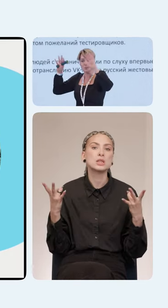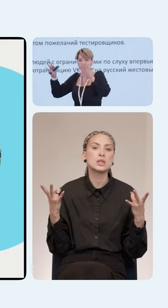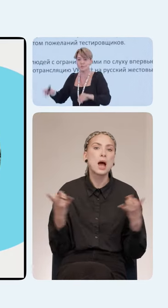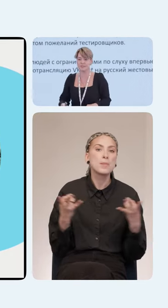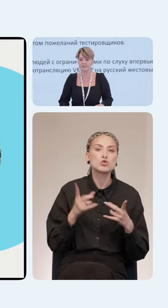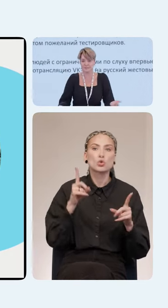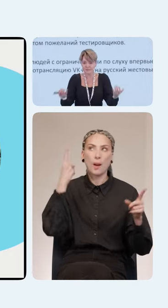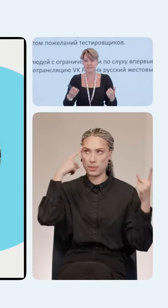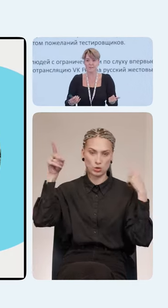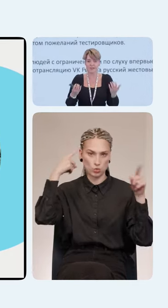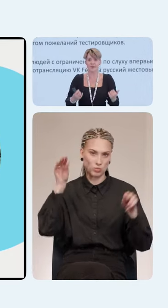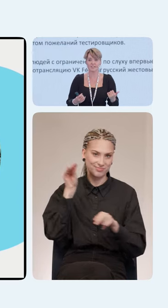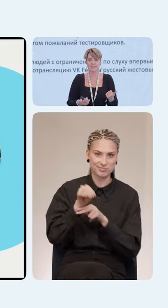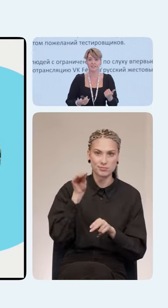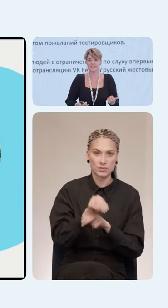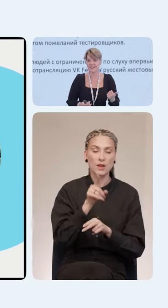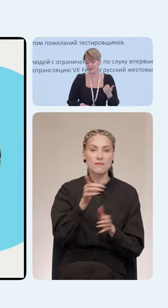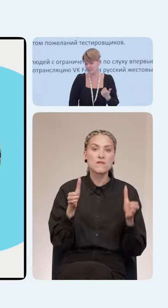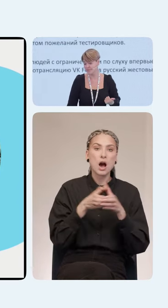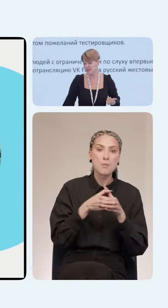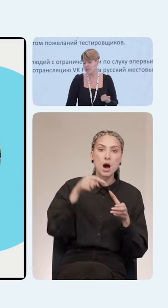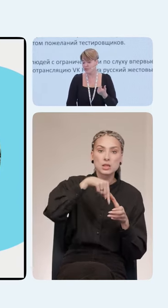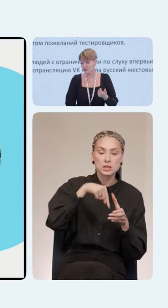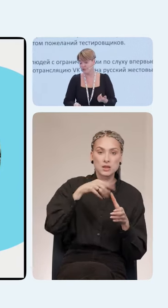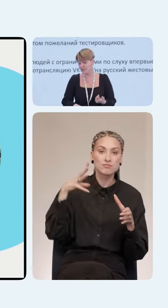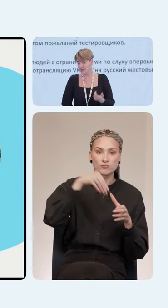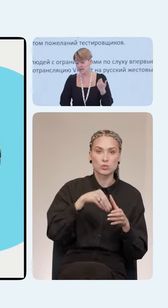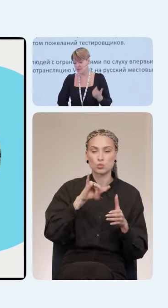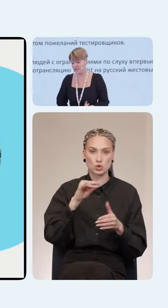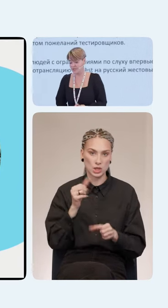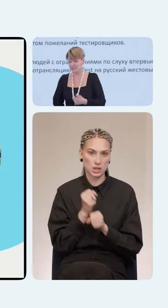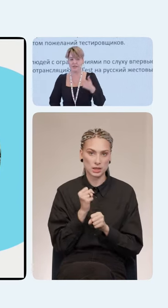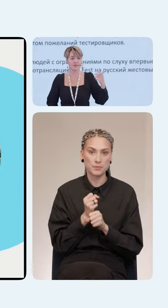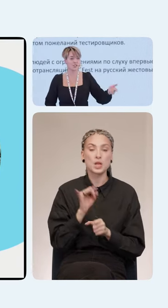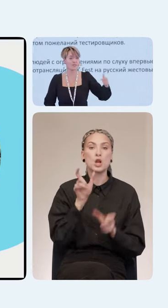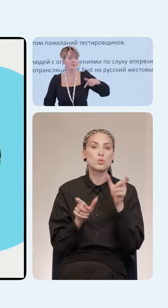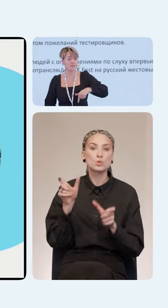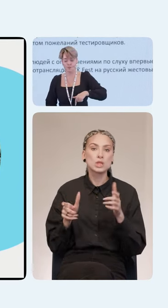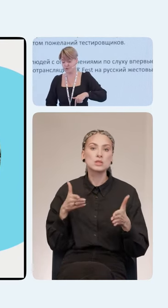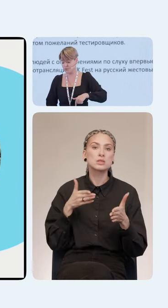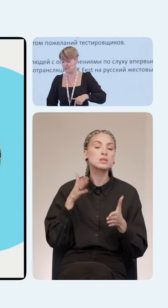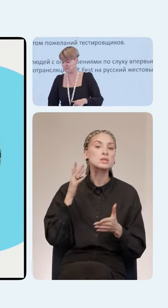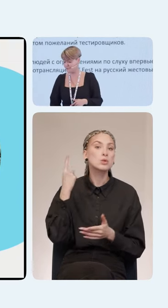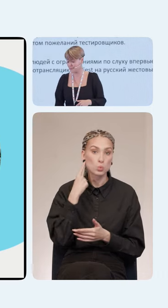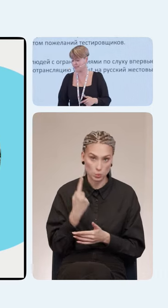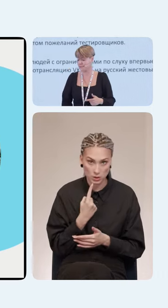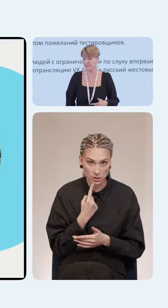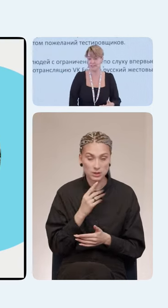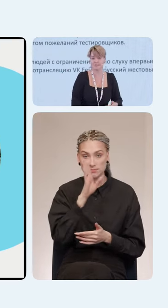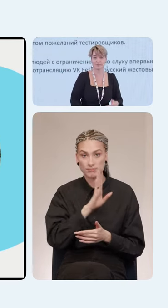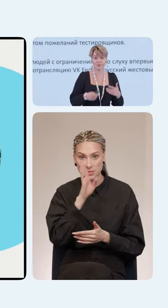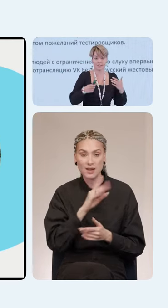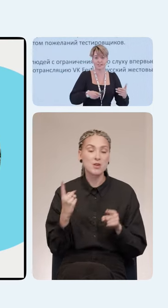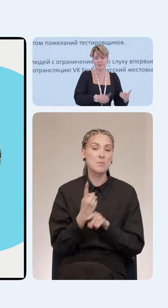допридумывать. Вы сами в команде это создаете. Ну и для людей с ограничениями по слуху, впервые